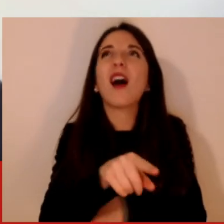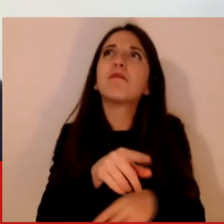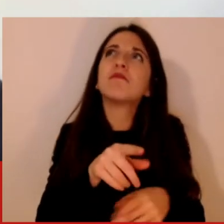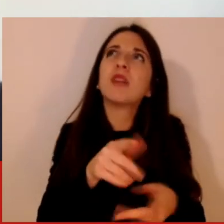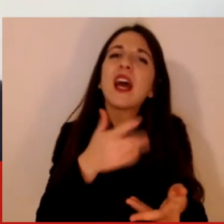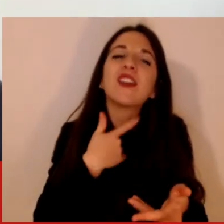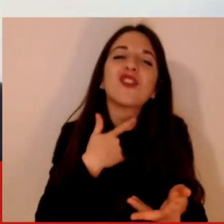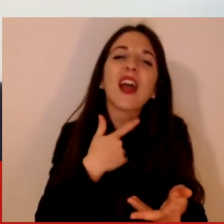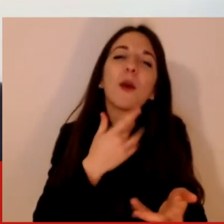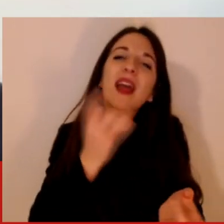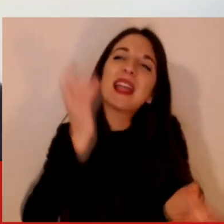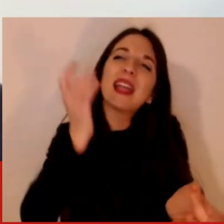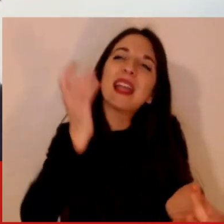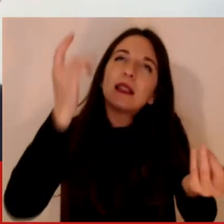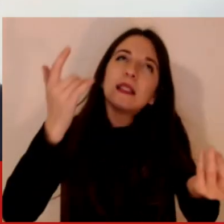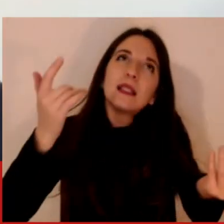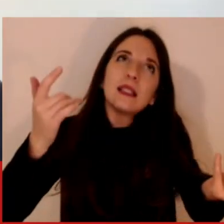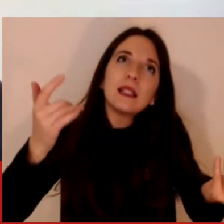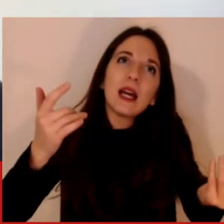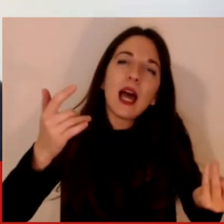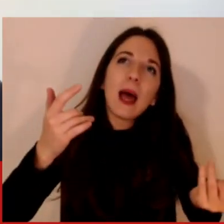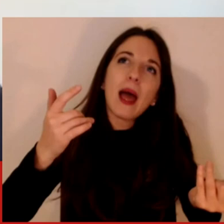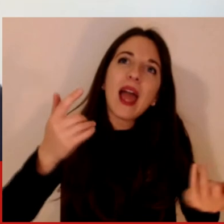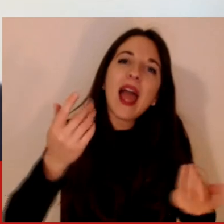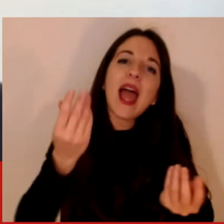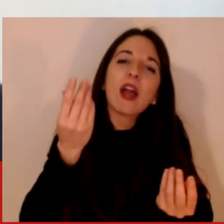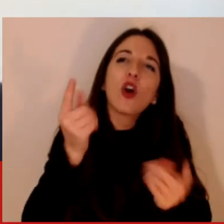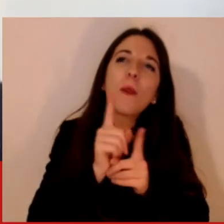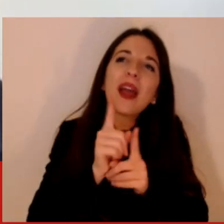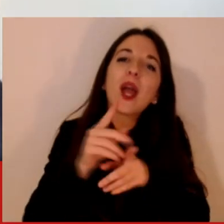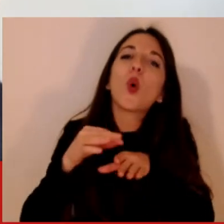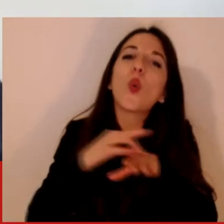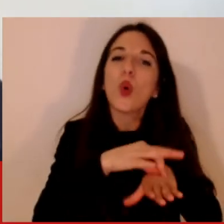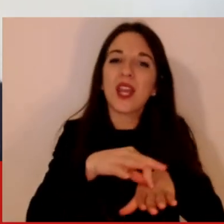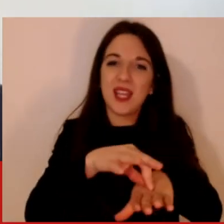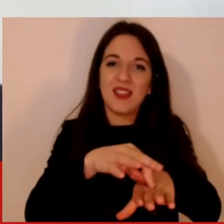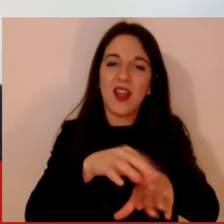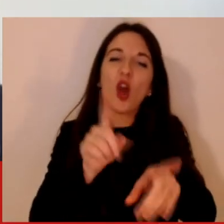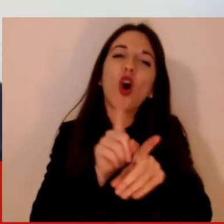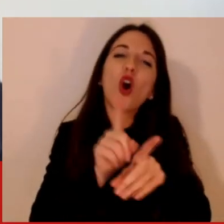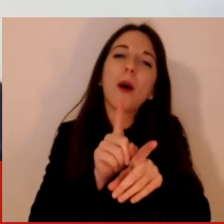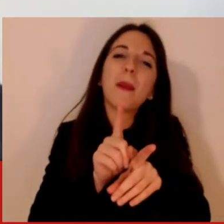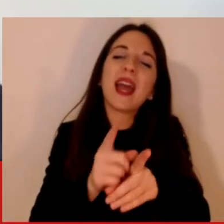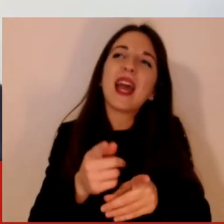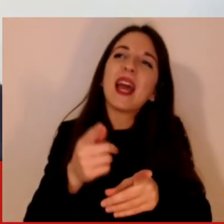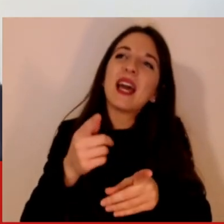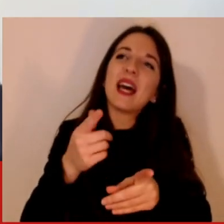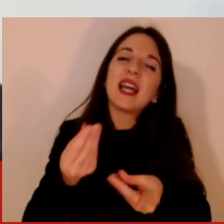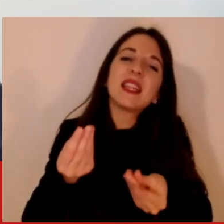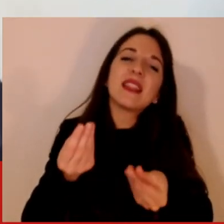essere visti come elementi di ragionamento, come guide per quello che può essere per le nostre scelte. La